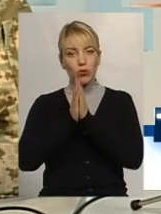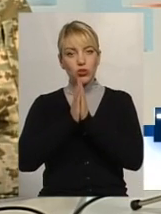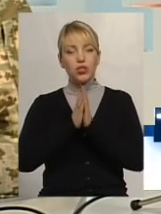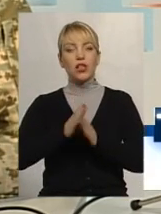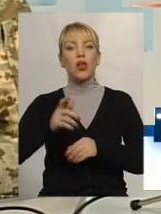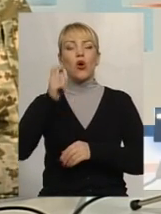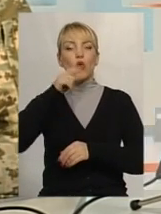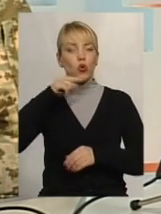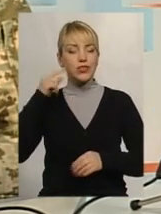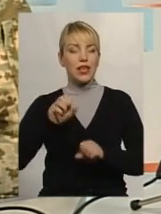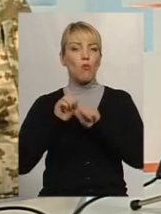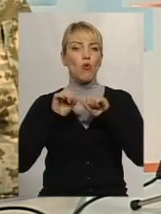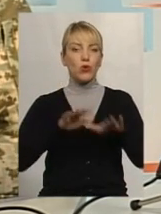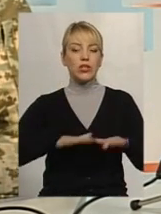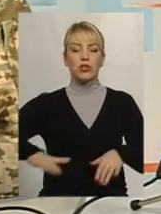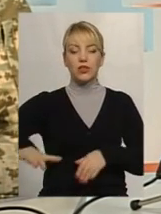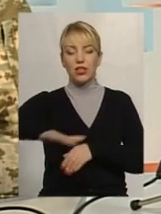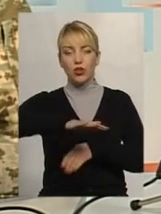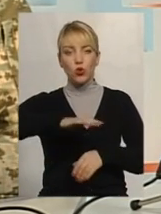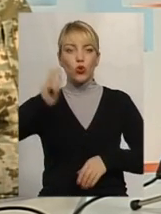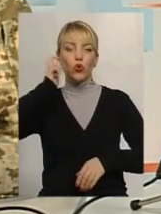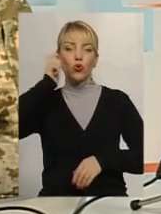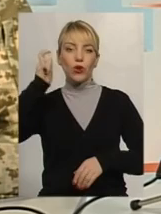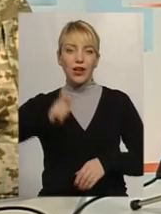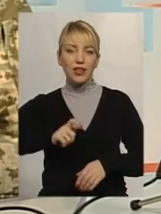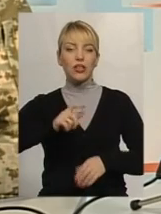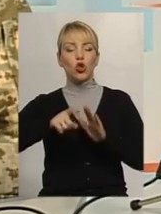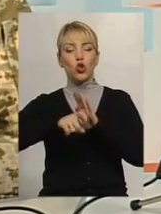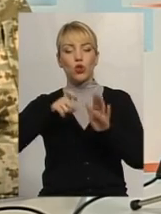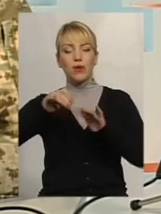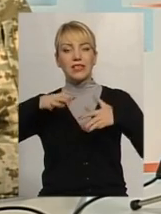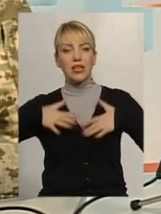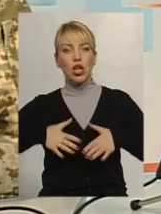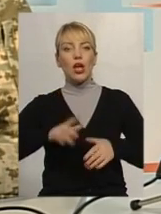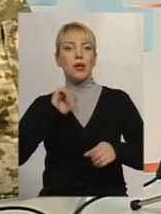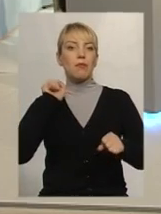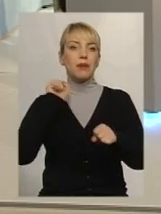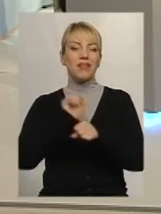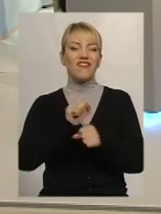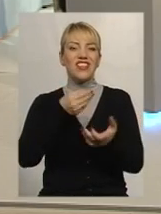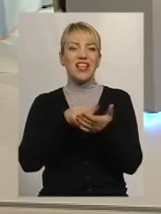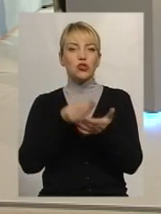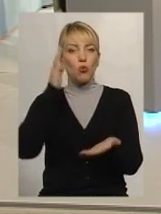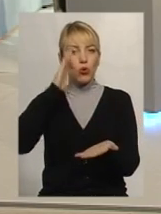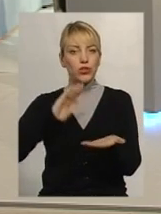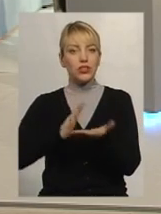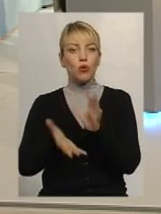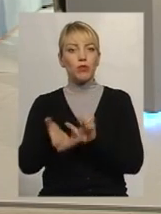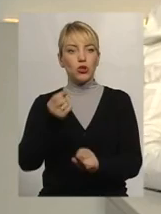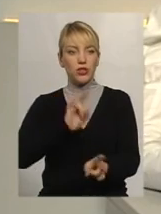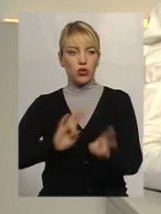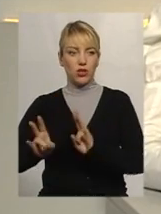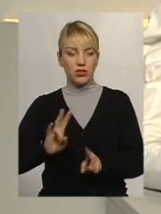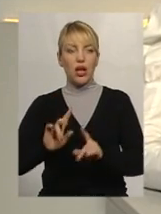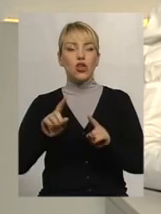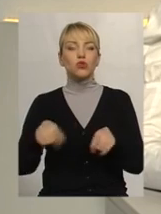України в Донбасі і в Криму, і припинити фінансову, військову і політичну підтримку терористів. А чому ж